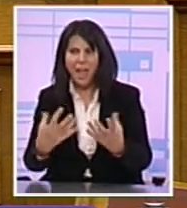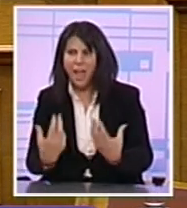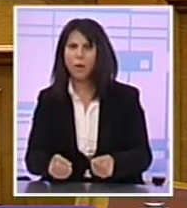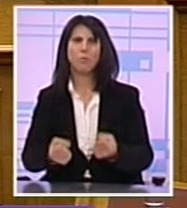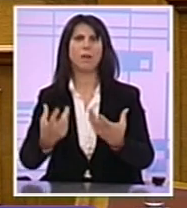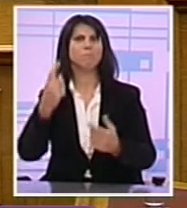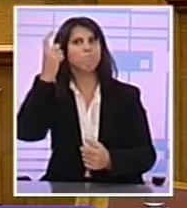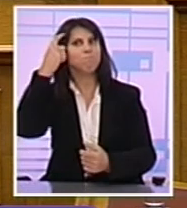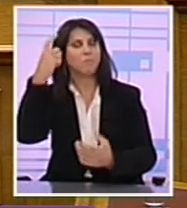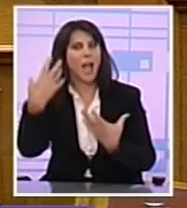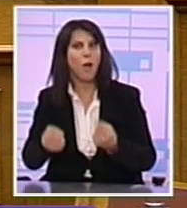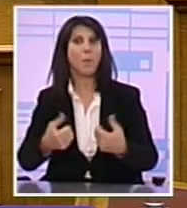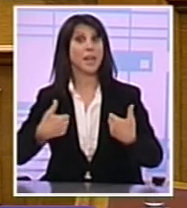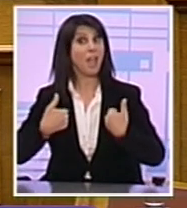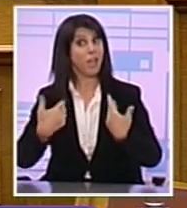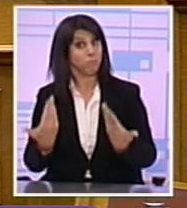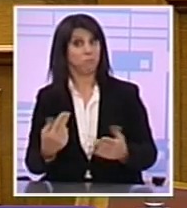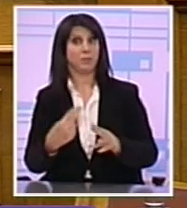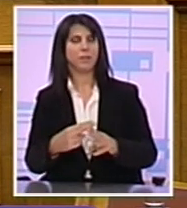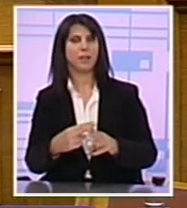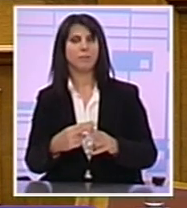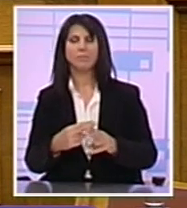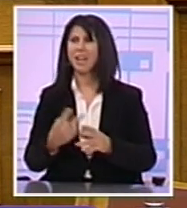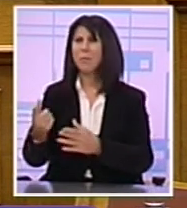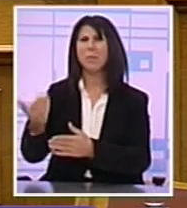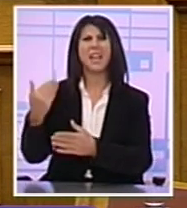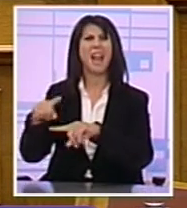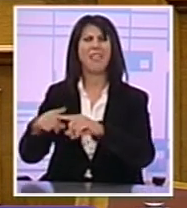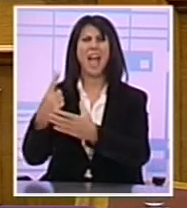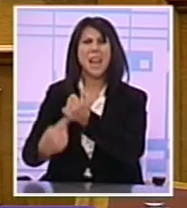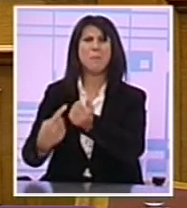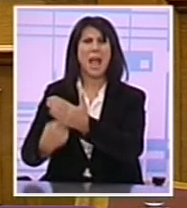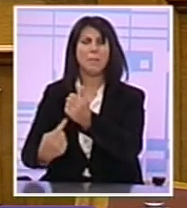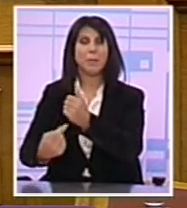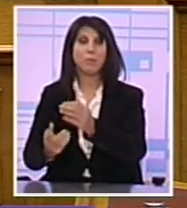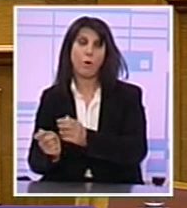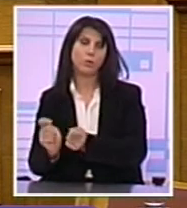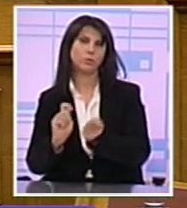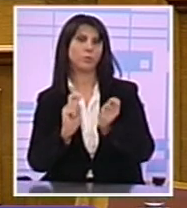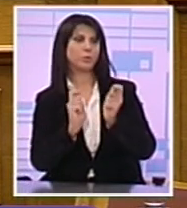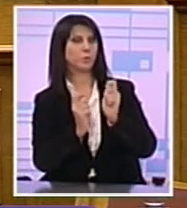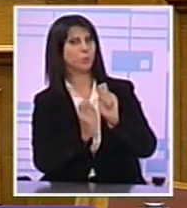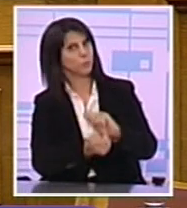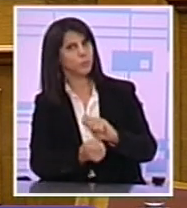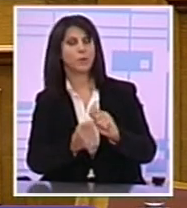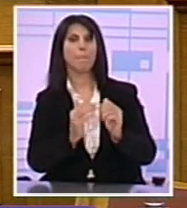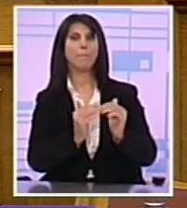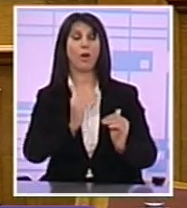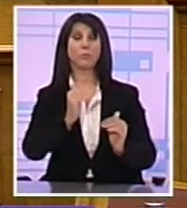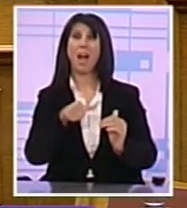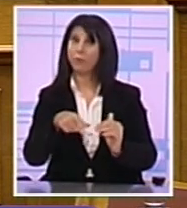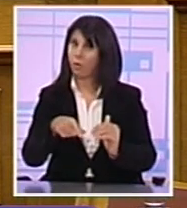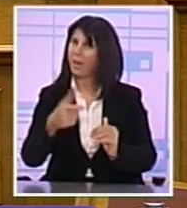Η μετάβαση από την Ελλάδα των ελλημάτων Στην Ελλάδα των πλεονασμάτων μπορεί να είναι Δύσκολοι ίσως και οδυνηροί Για